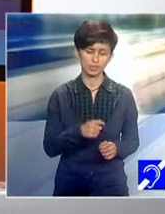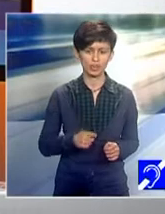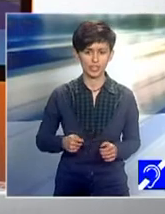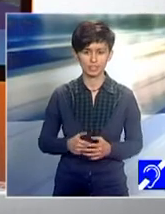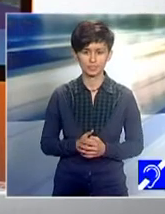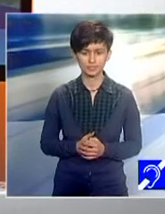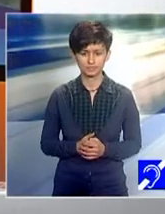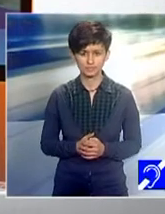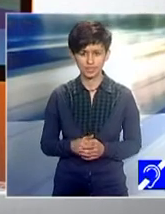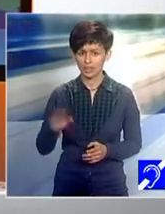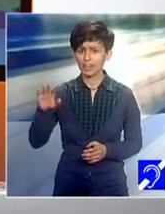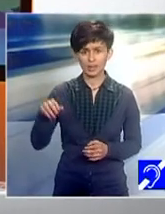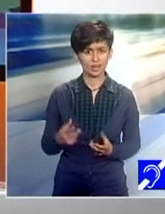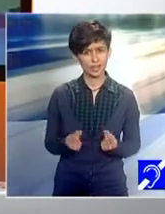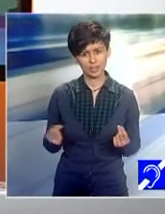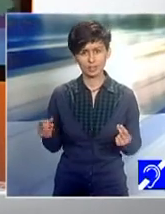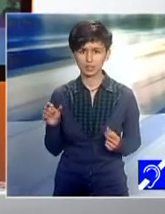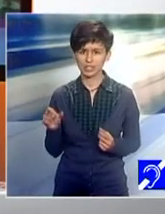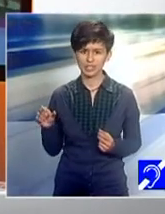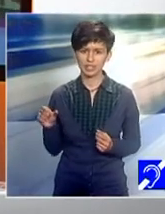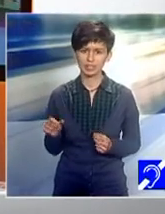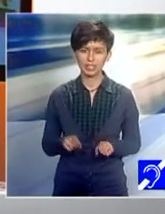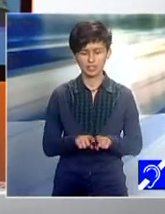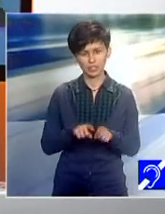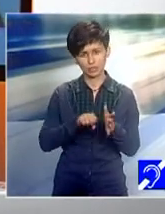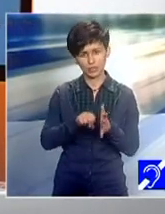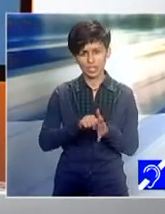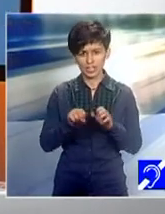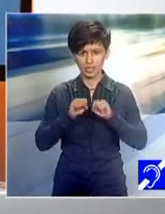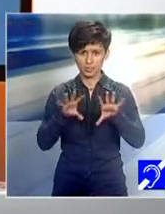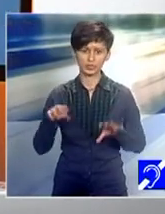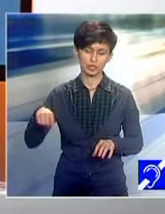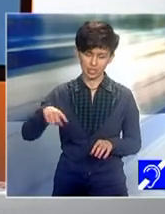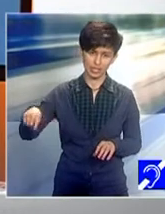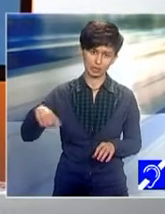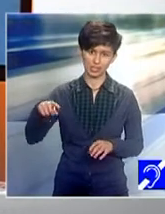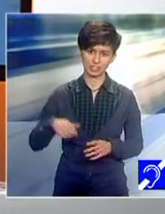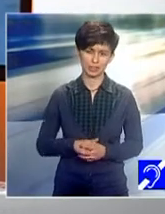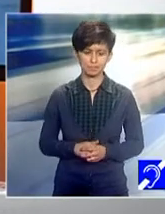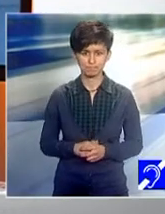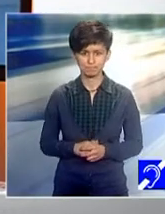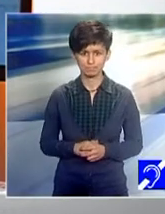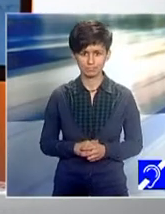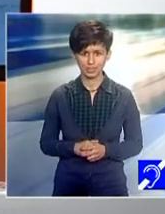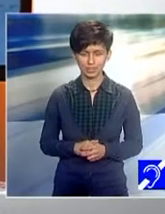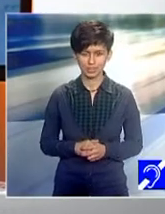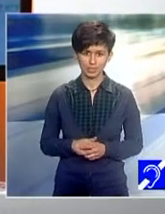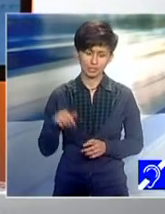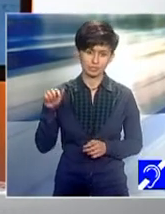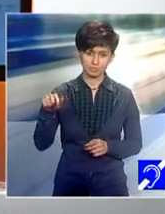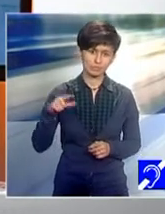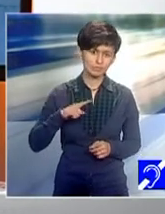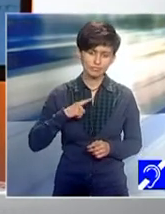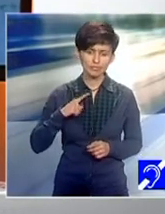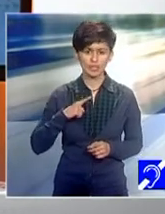foarte bun cu tematicile emisiunilor noastre. Doamna Tomaș Chievici, dumneavoastră, sunteți la rândul